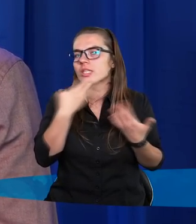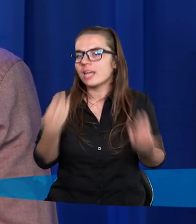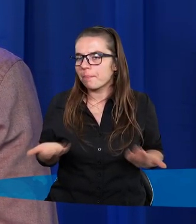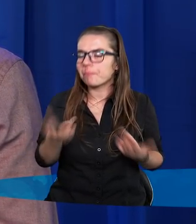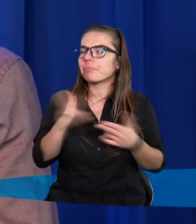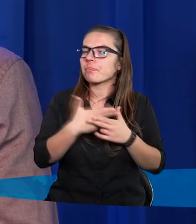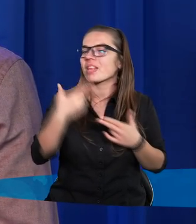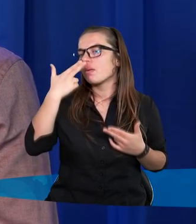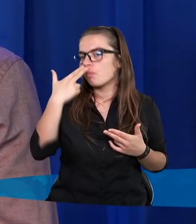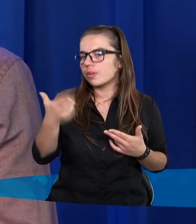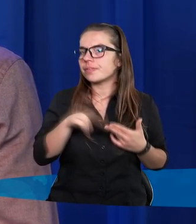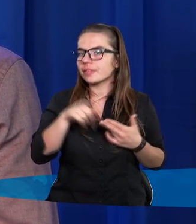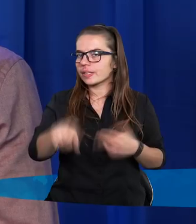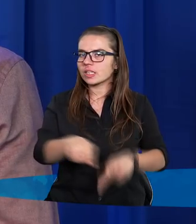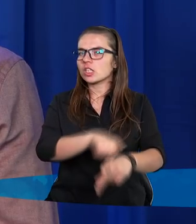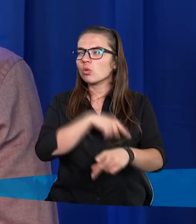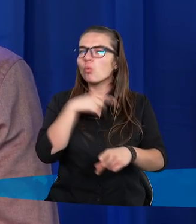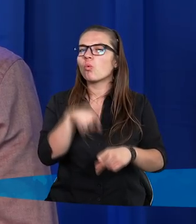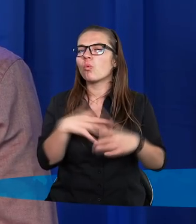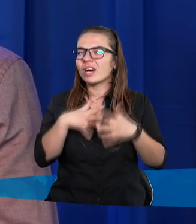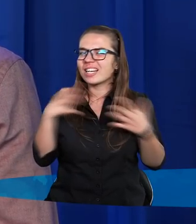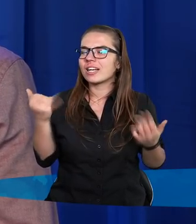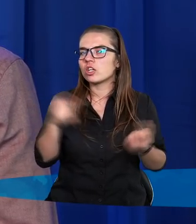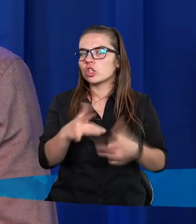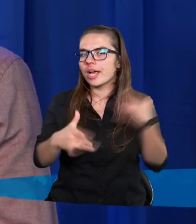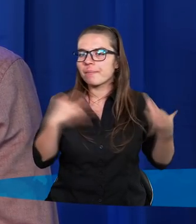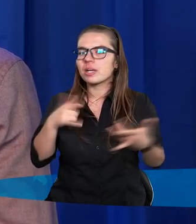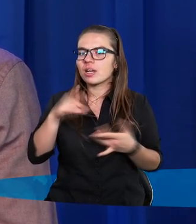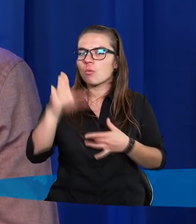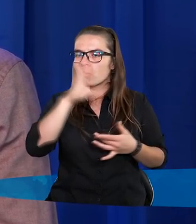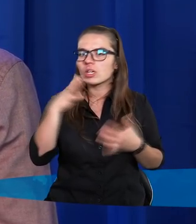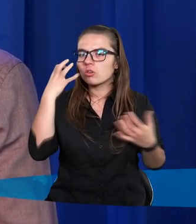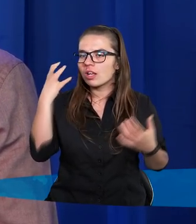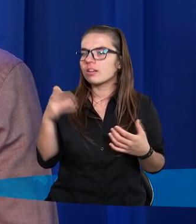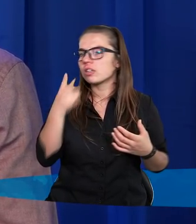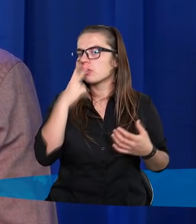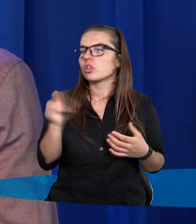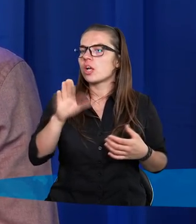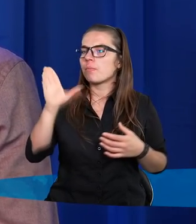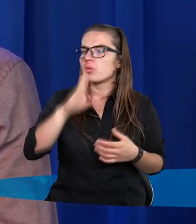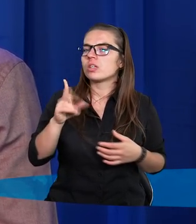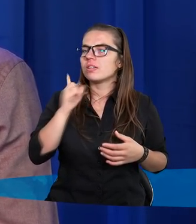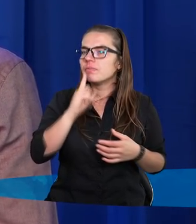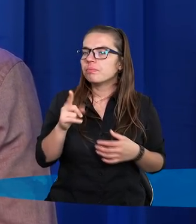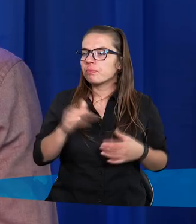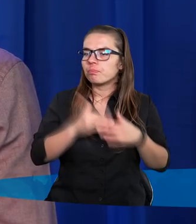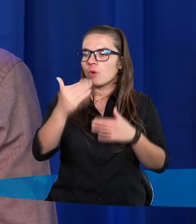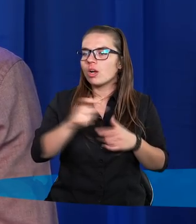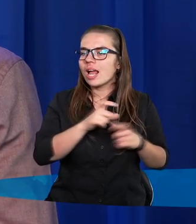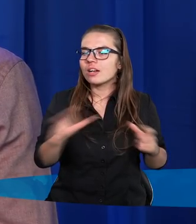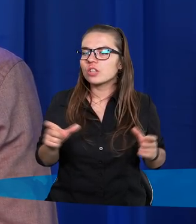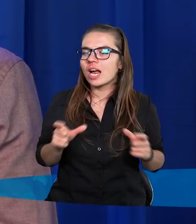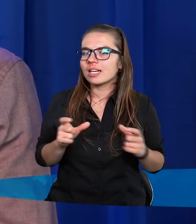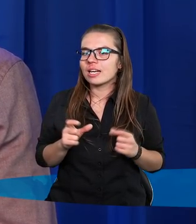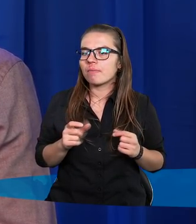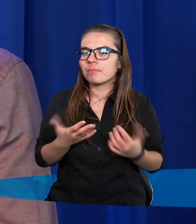Ale kiedy spojrzymy na to długie nawet cierpienie z perspektywy tego Bożego Królestwa, to nic. I Pan Bóg właśnie myślę, że jest poza czasem